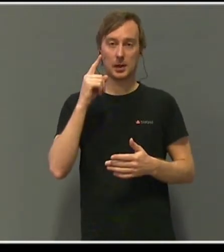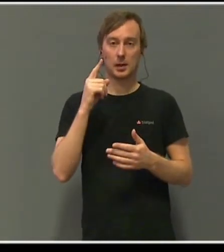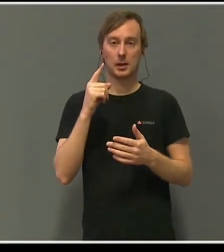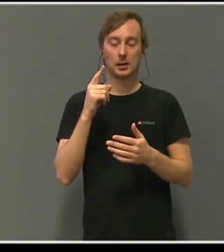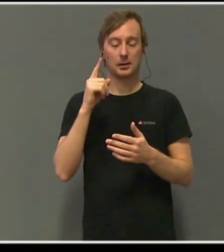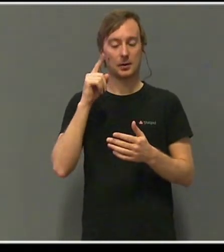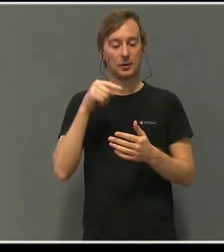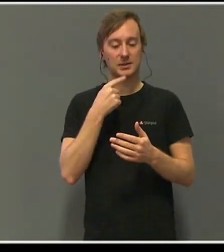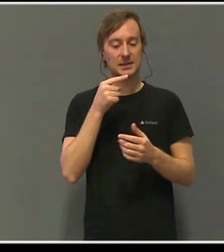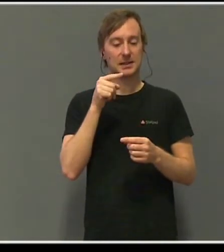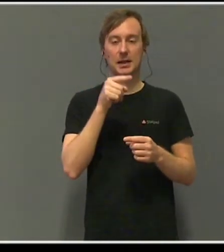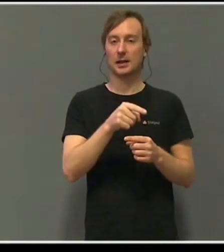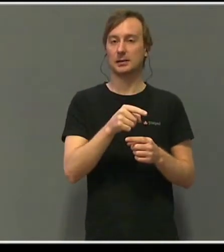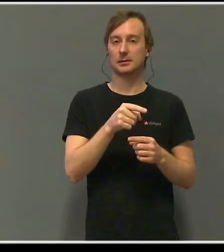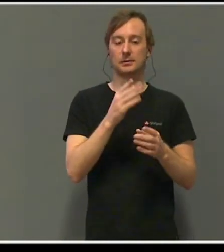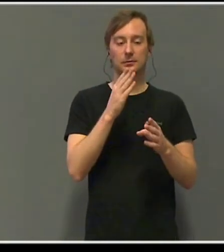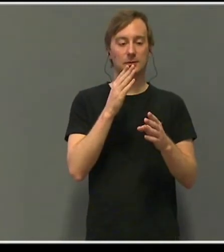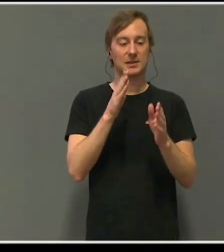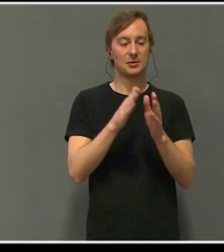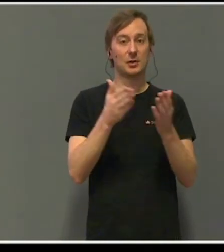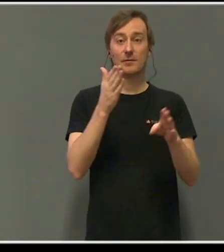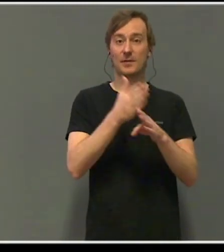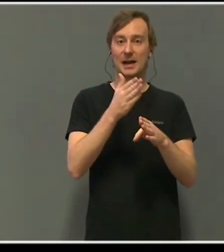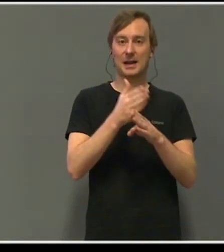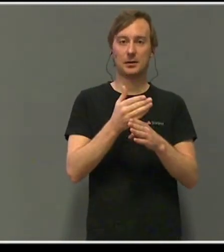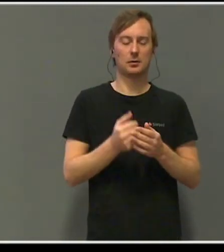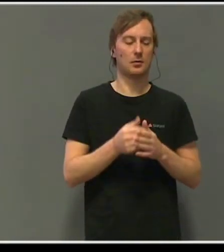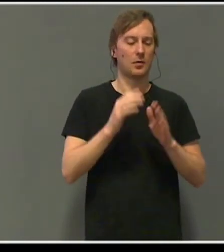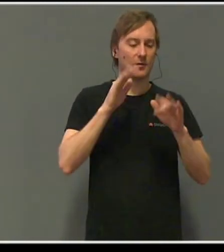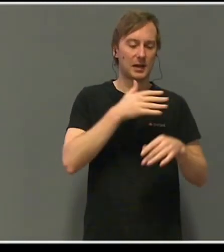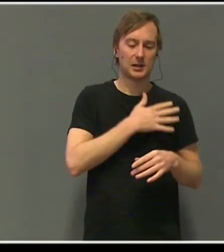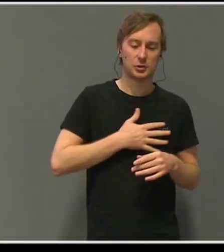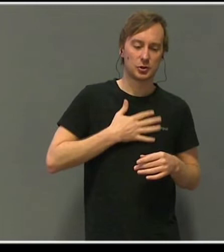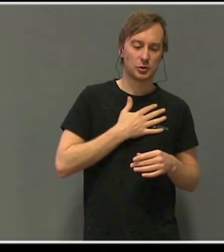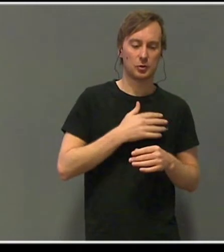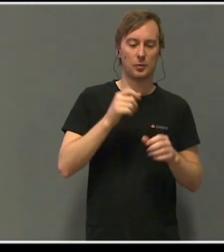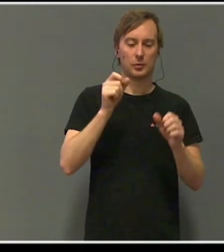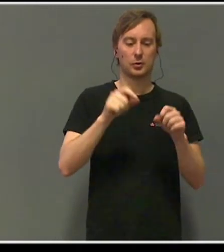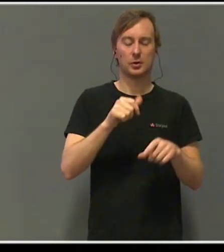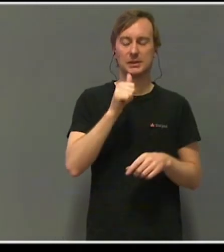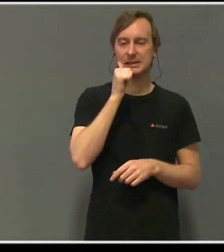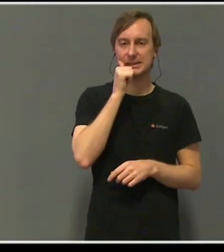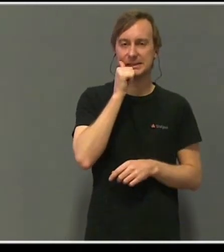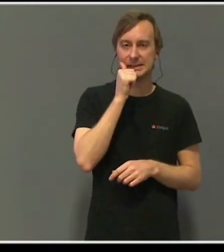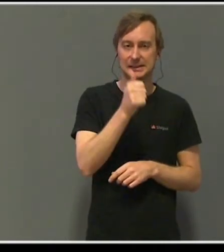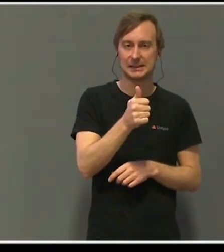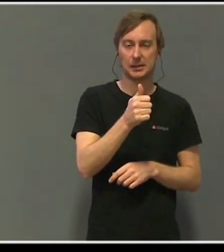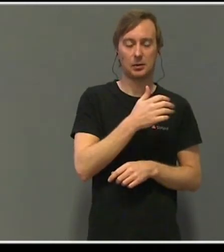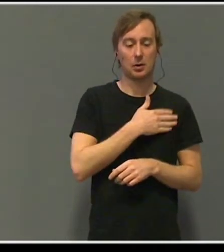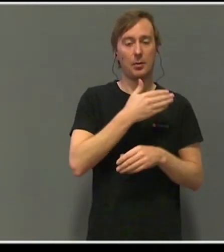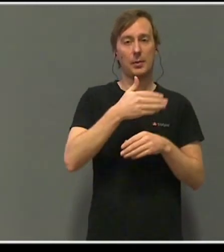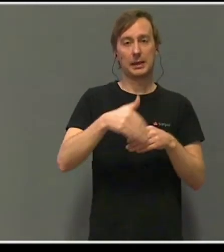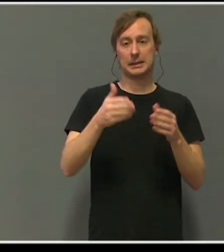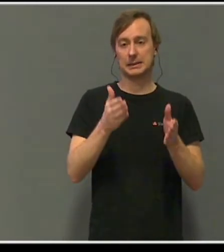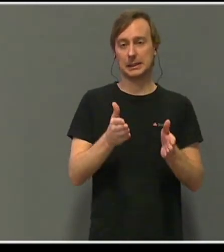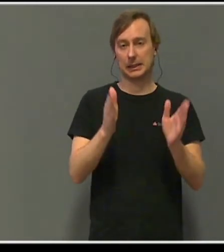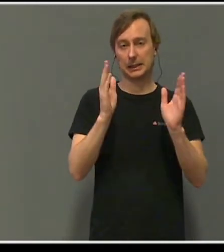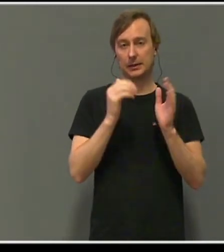som var født med en forferdelig sykdom og som døde så alt for tidlig etter å ha levd et begrenset liv.